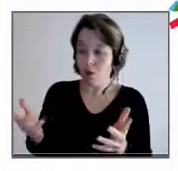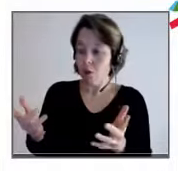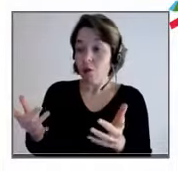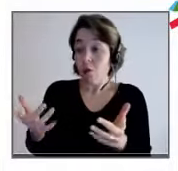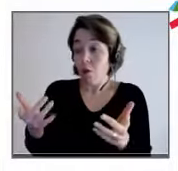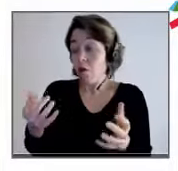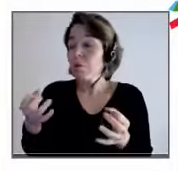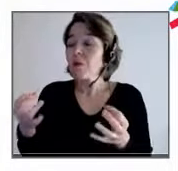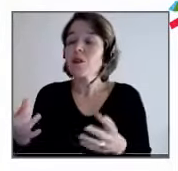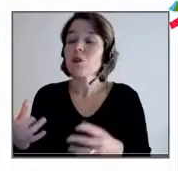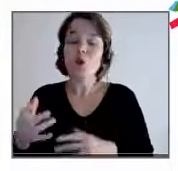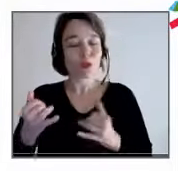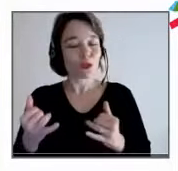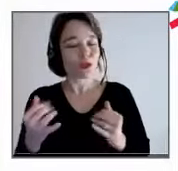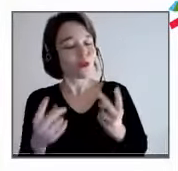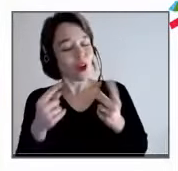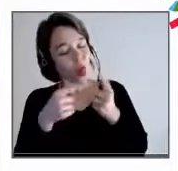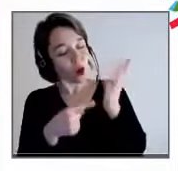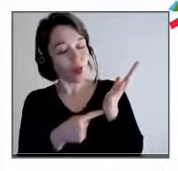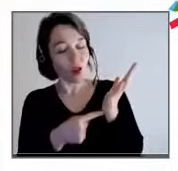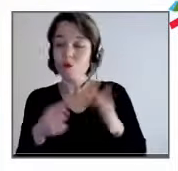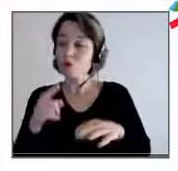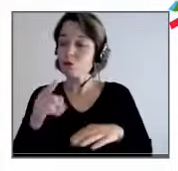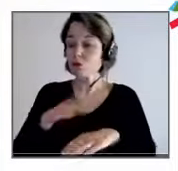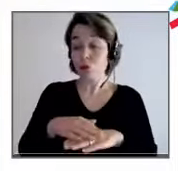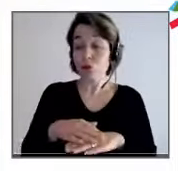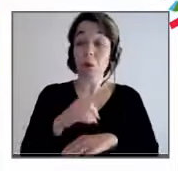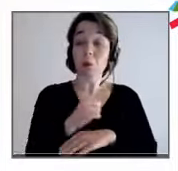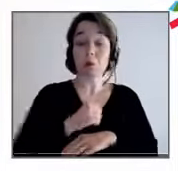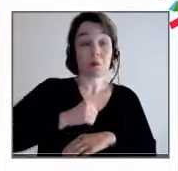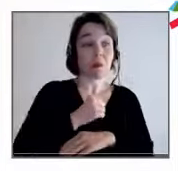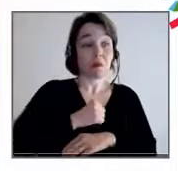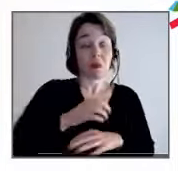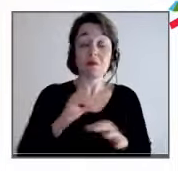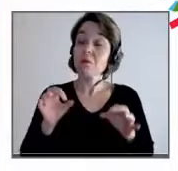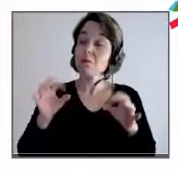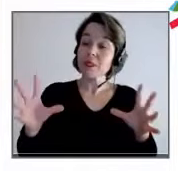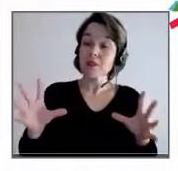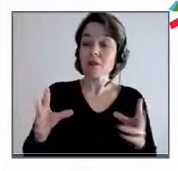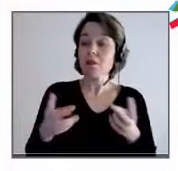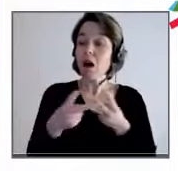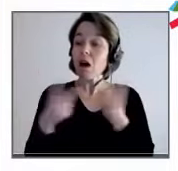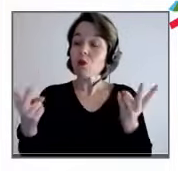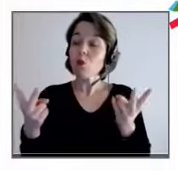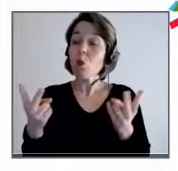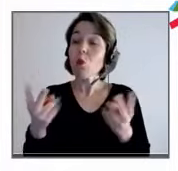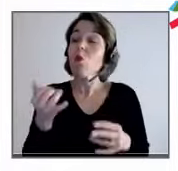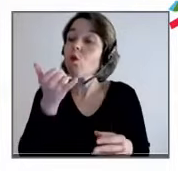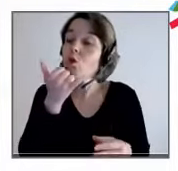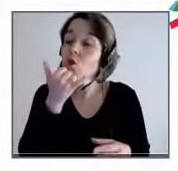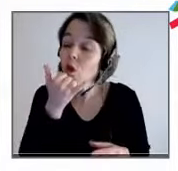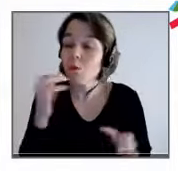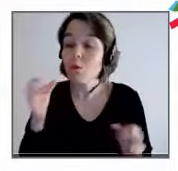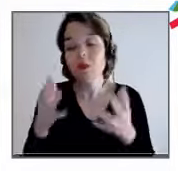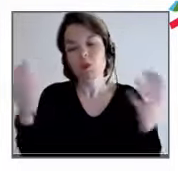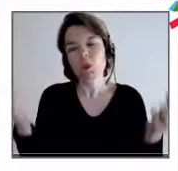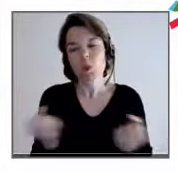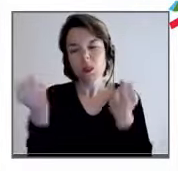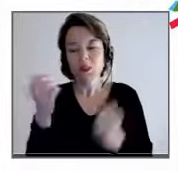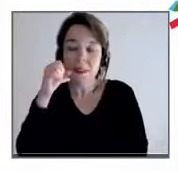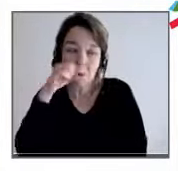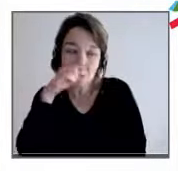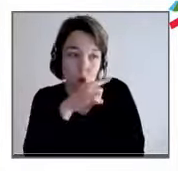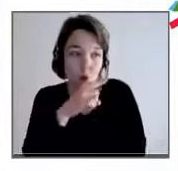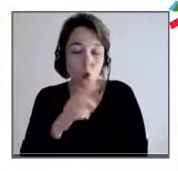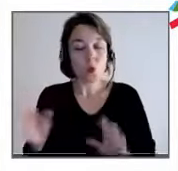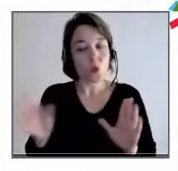et il est légitime d'ouvrir un espace de critique fondamental. Il faudrait quasiment faire entrer la